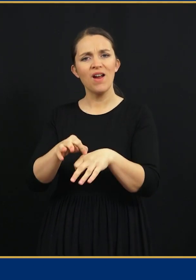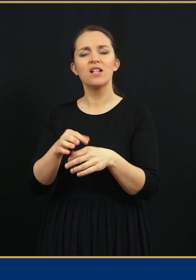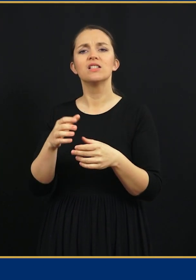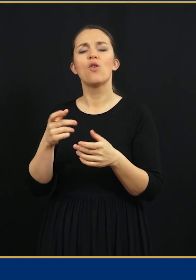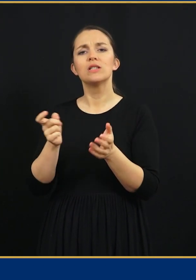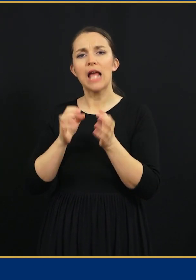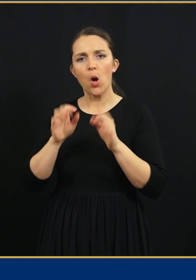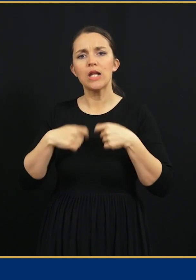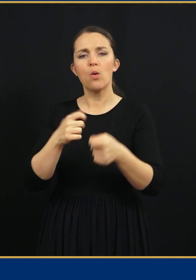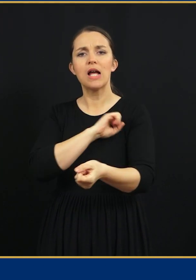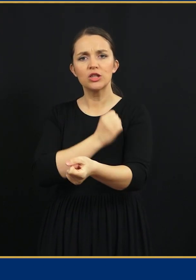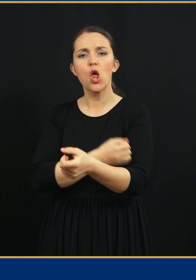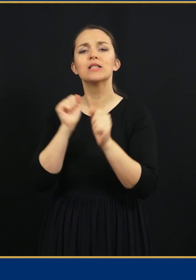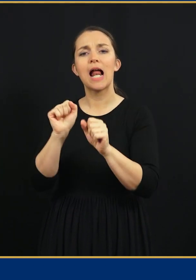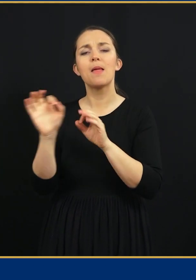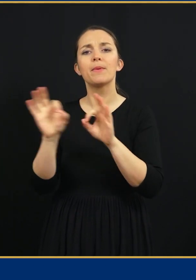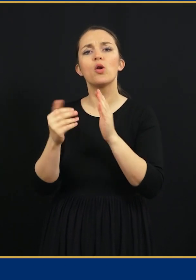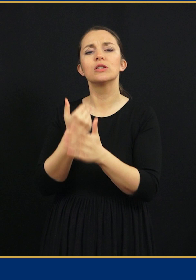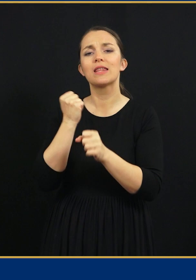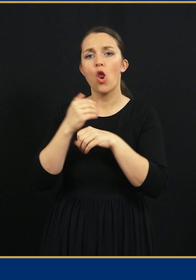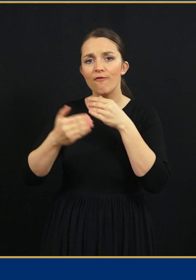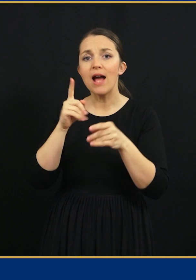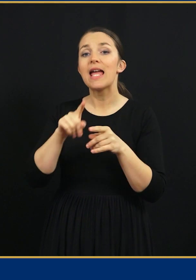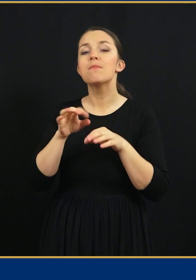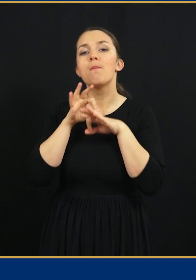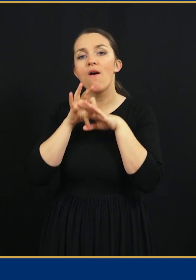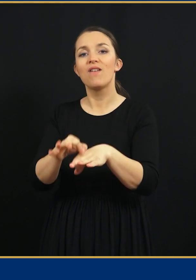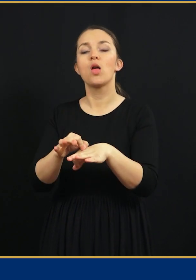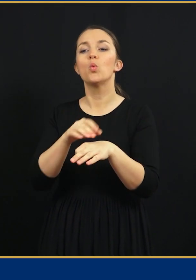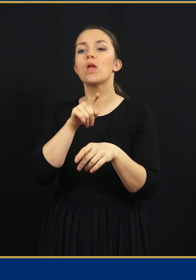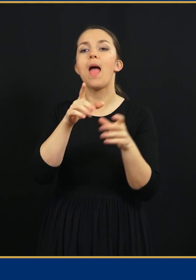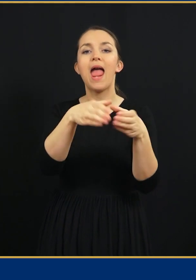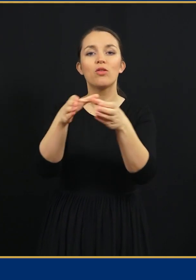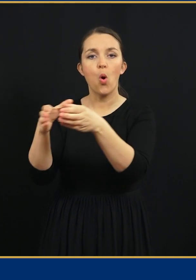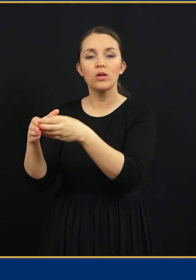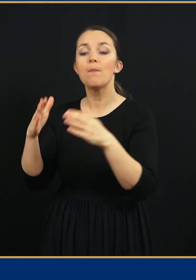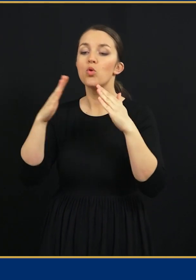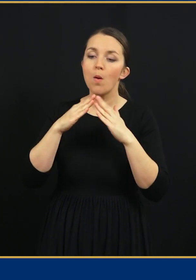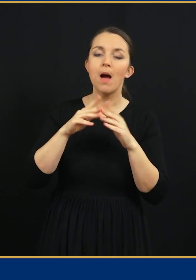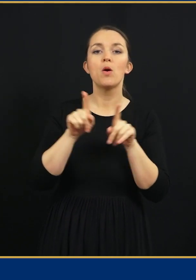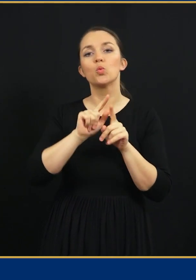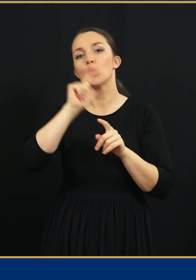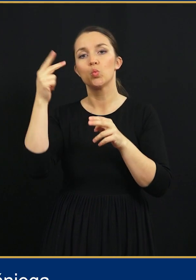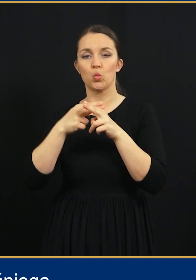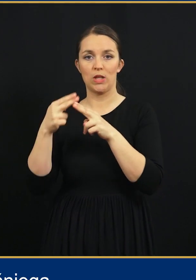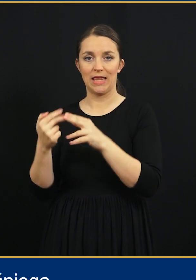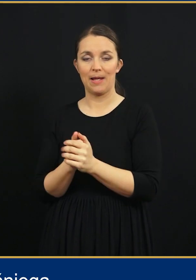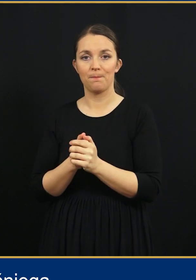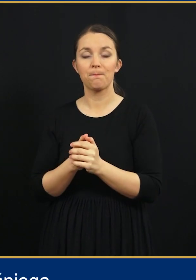zagotavlja sile, stalno pripravljeno zadolovanje, ter poveljuje poveljstvom in enotam doma in v tujini.